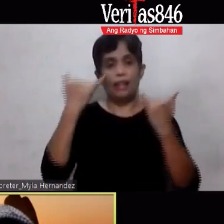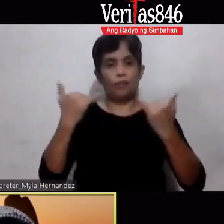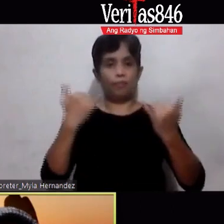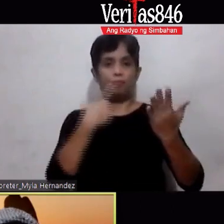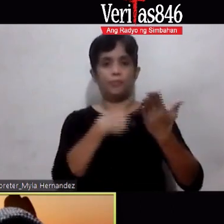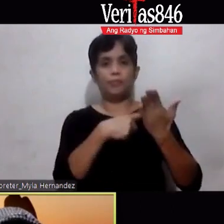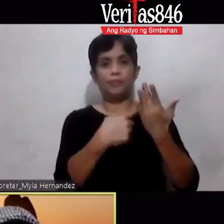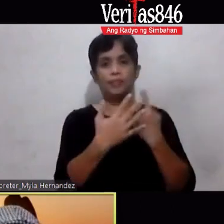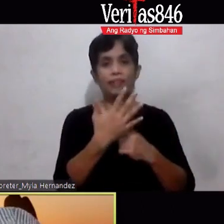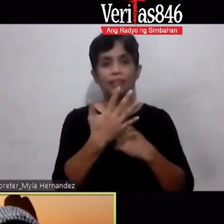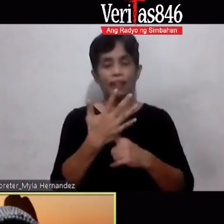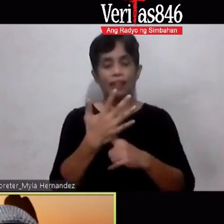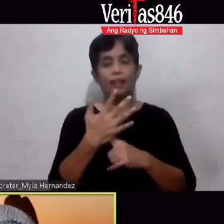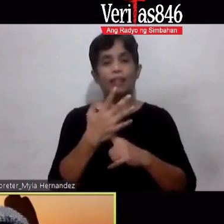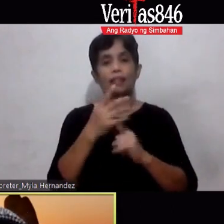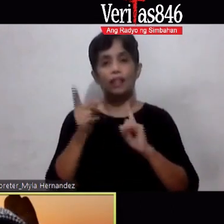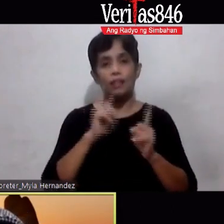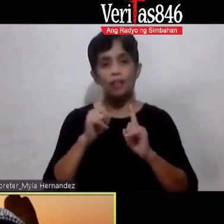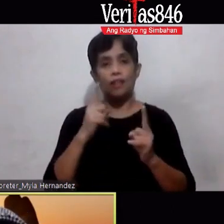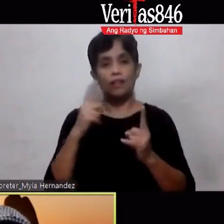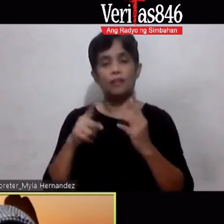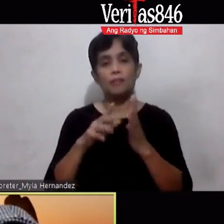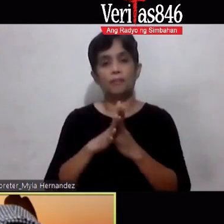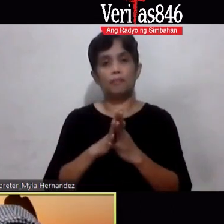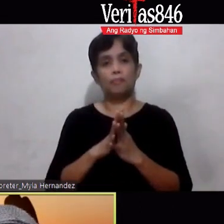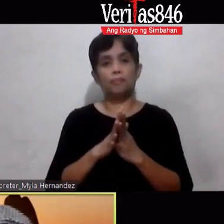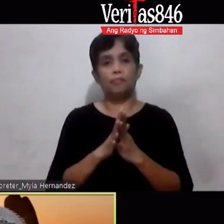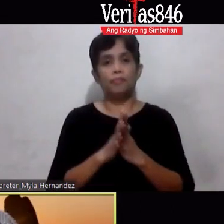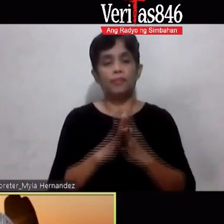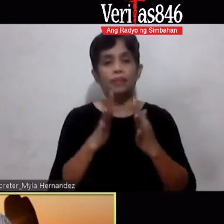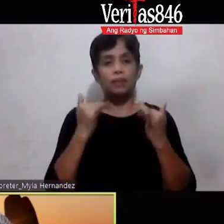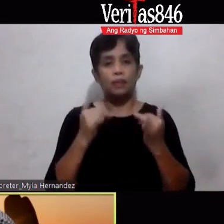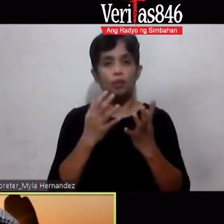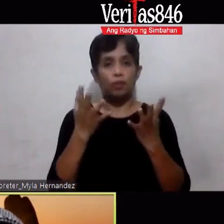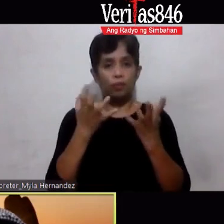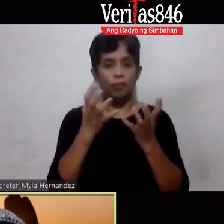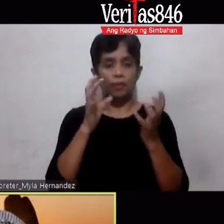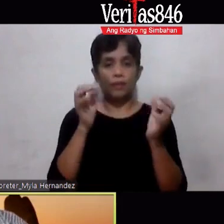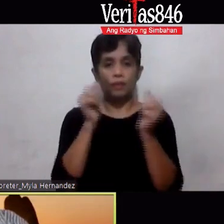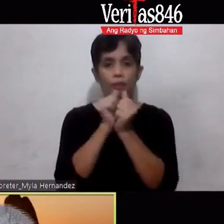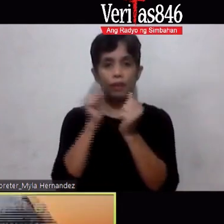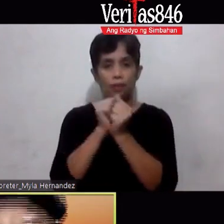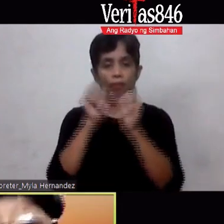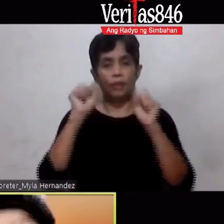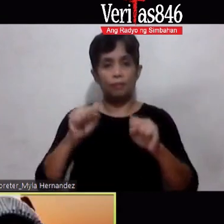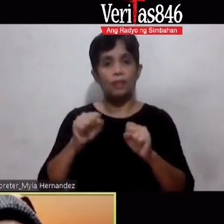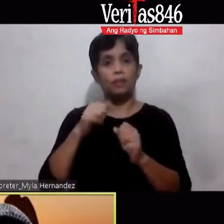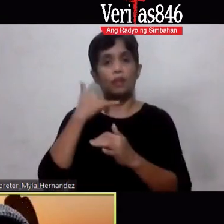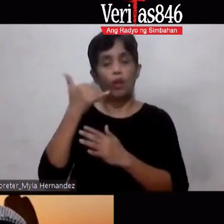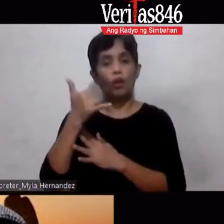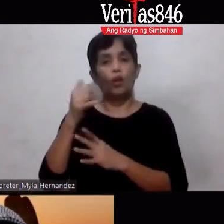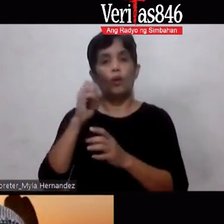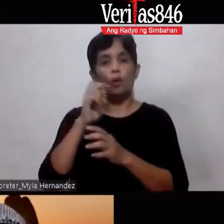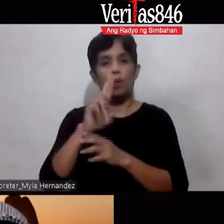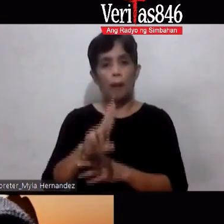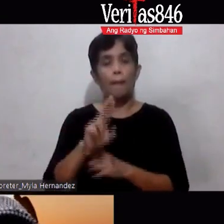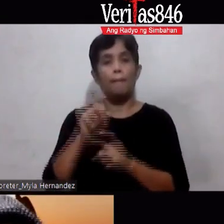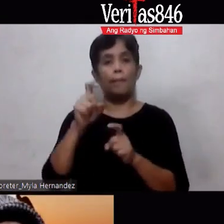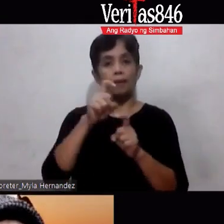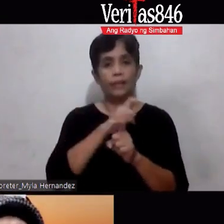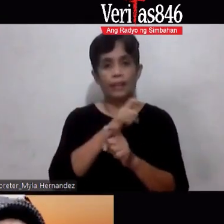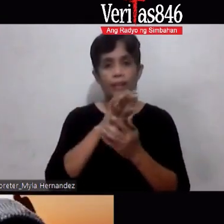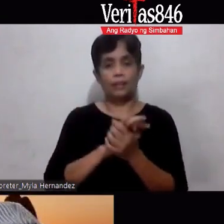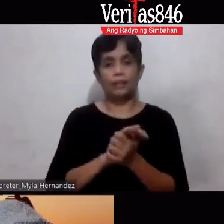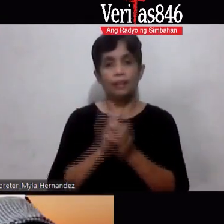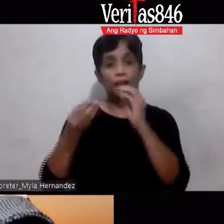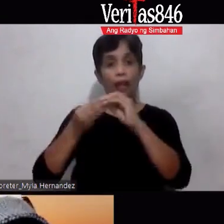ating programang Body and Soul At nice po namin kayo makisama sa ating talakayan Pwede po kayong tumawag O magtext Dito sa akin Ang number po